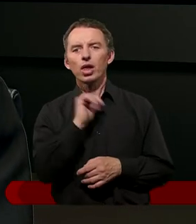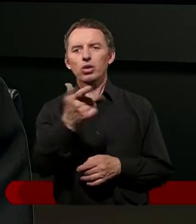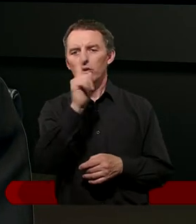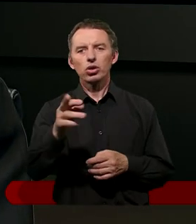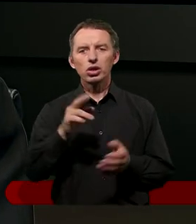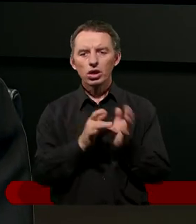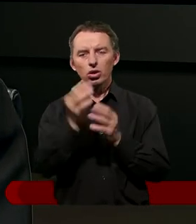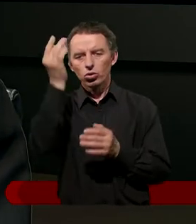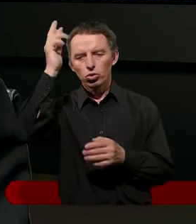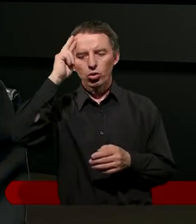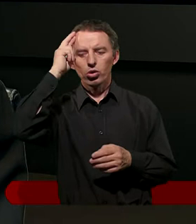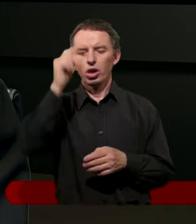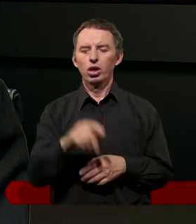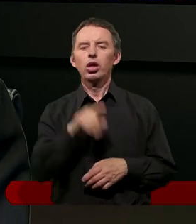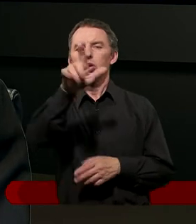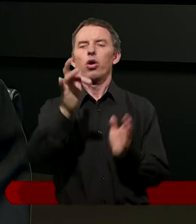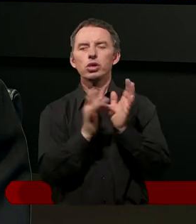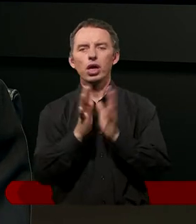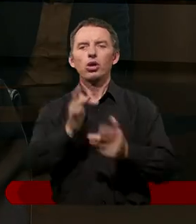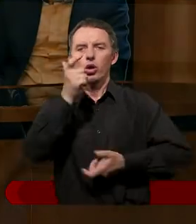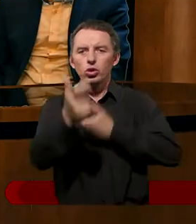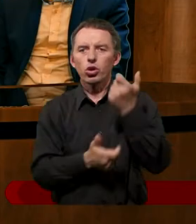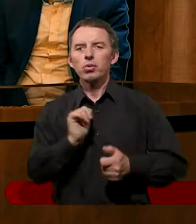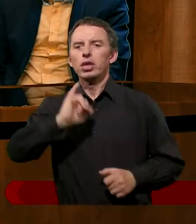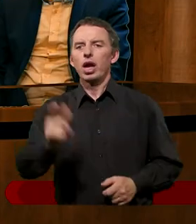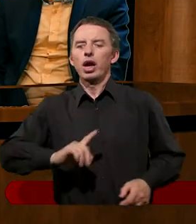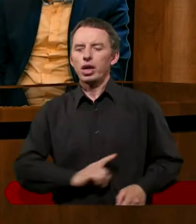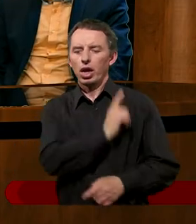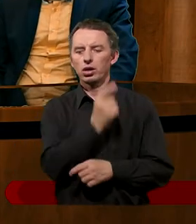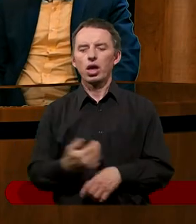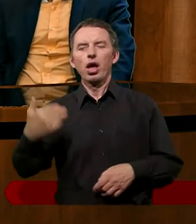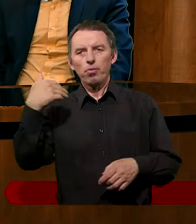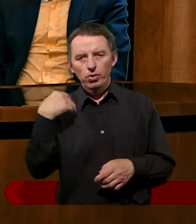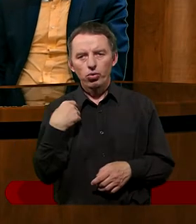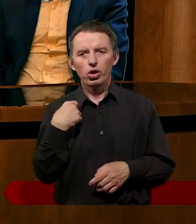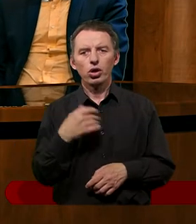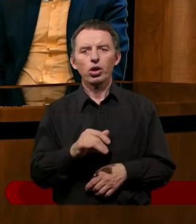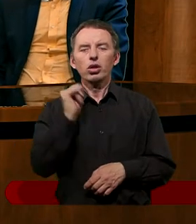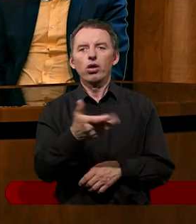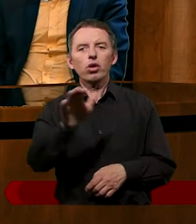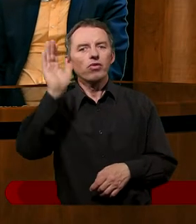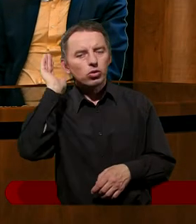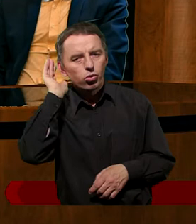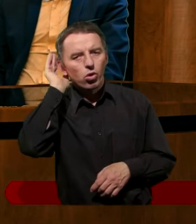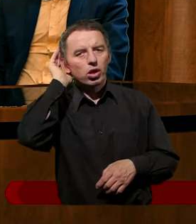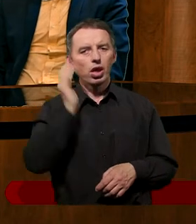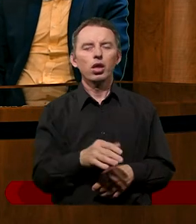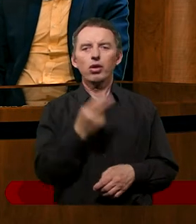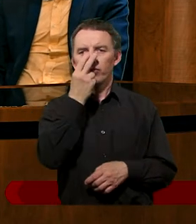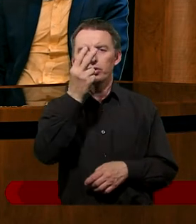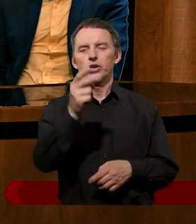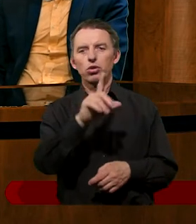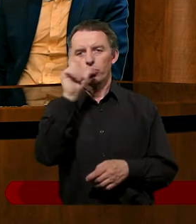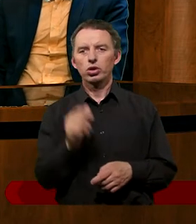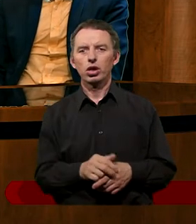uzdrowienia, na to, co On robi. Znaczy, reakcja była tak właśnie, cały czas się przysłuchuję przez ostatnie minuty,